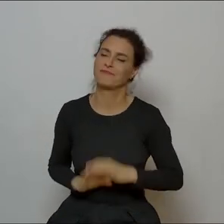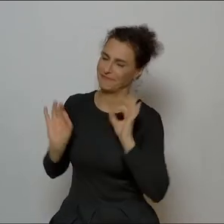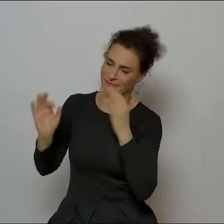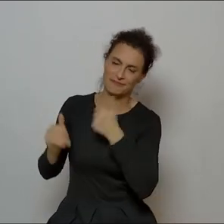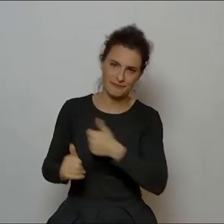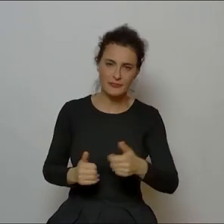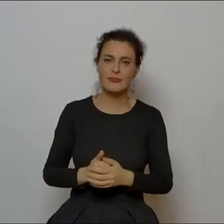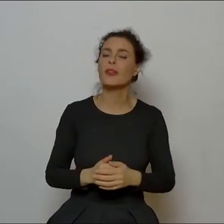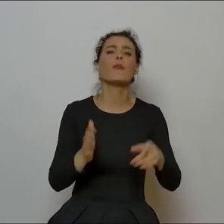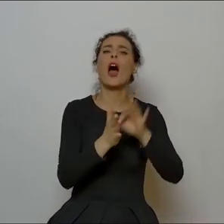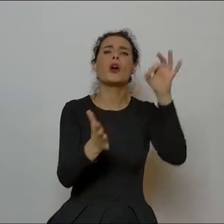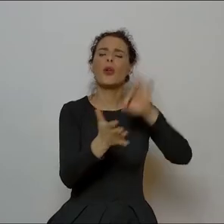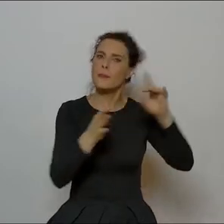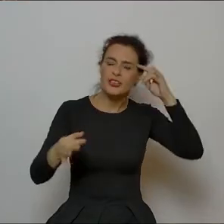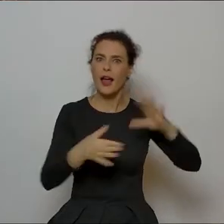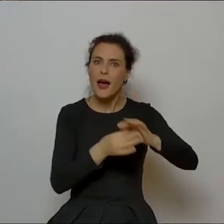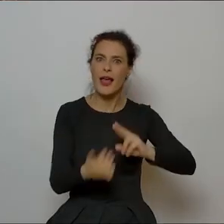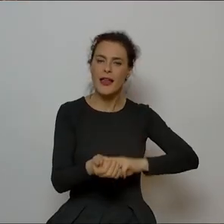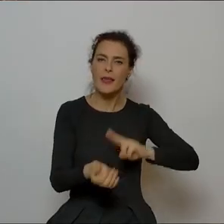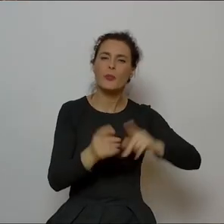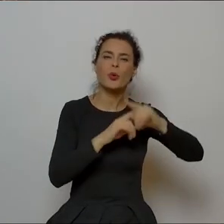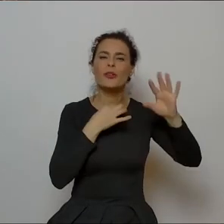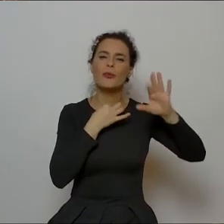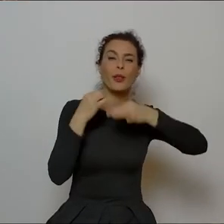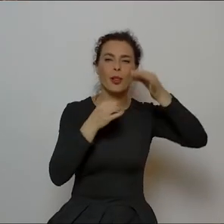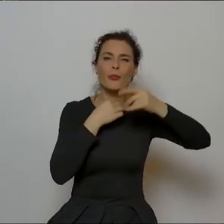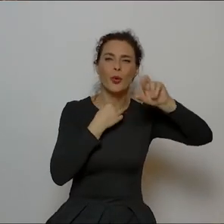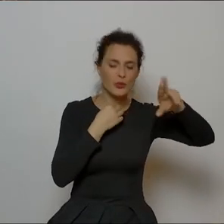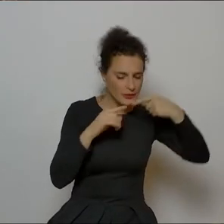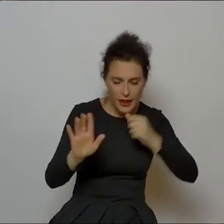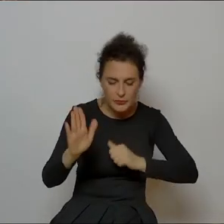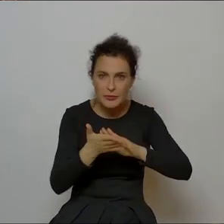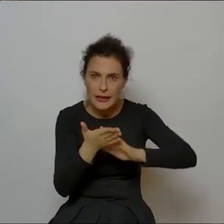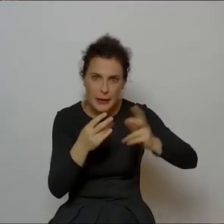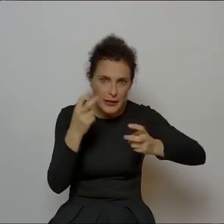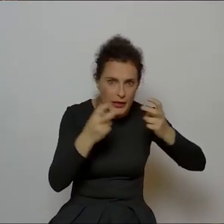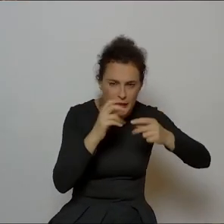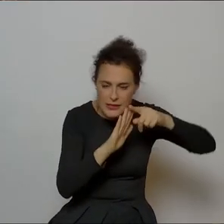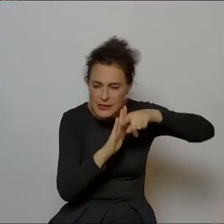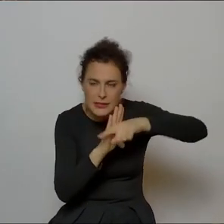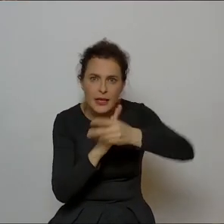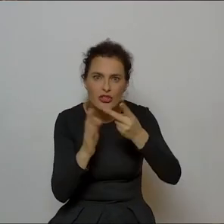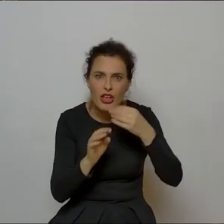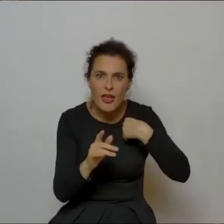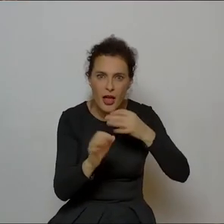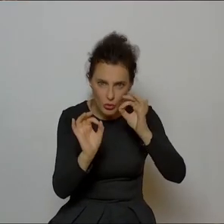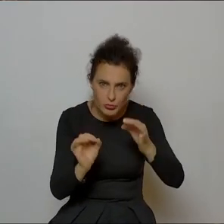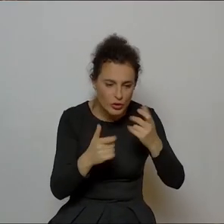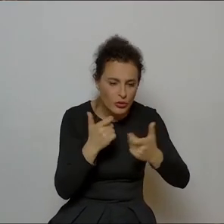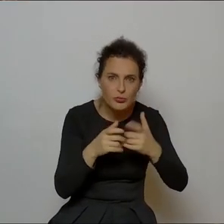Właśnie z tym rytmbusem mi się skojarzyło, tylko przepraszam, mam tu zakładki, ale czy ja dobrze te zakładki wstawiłam?